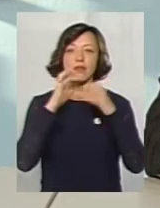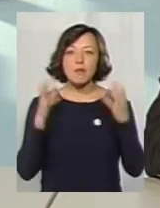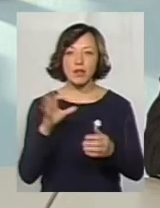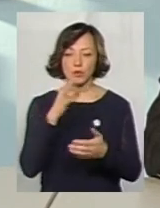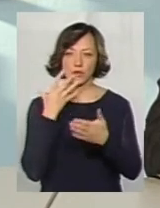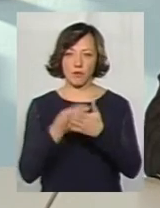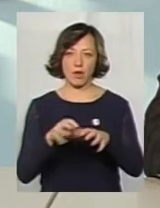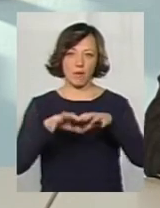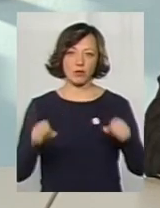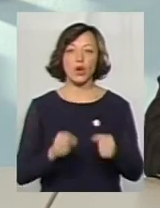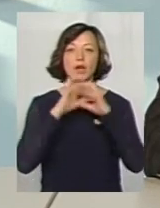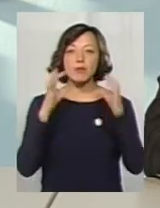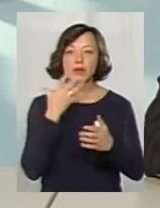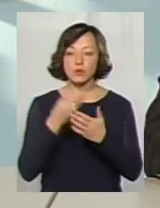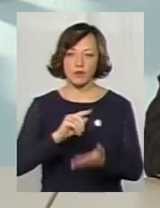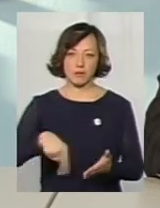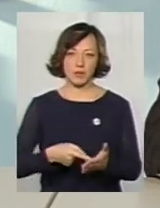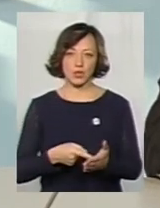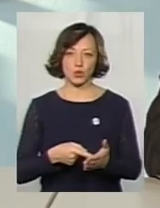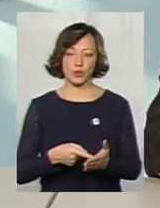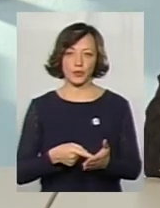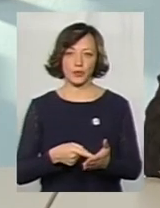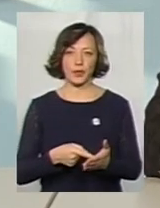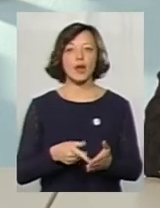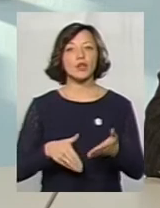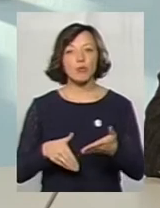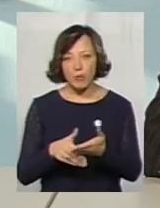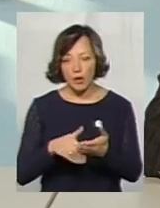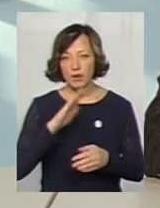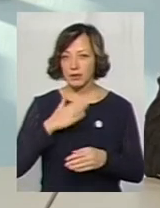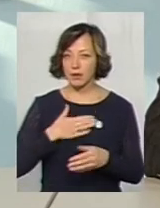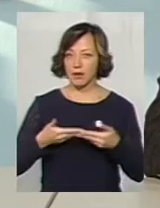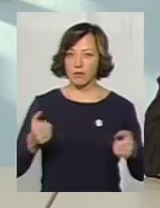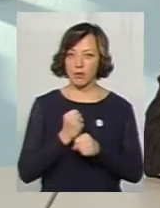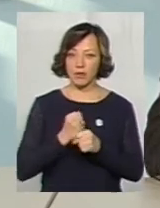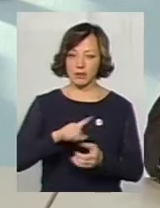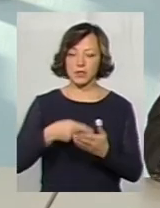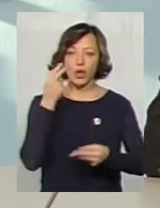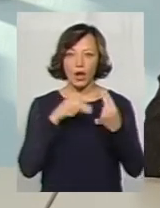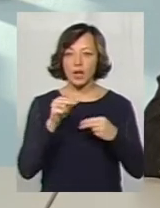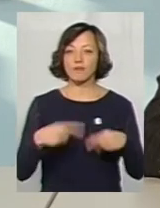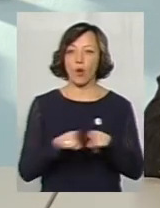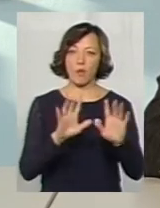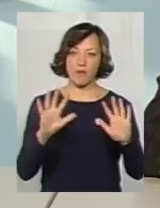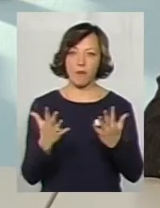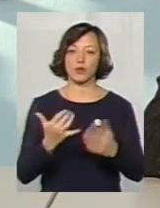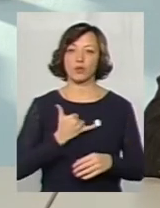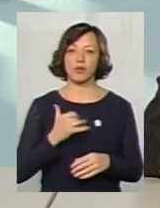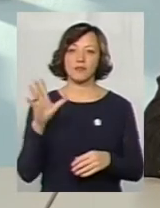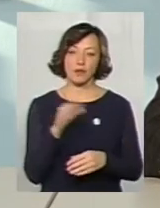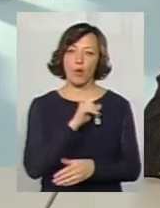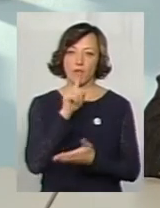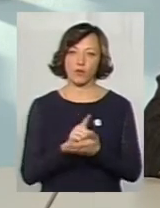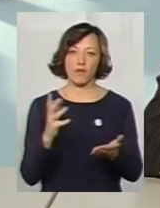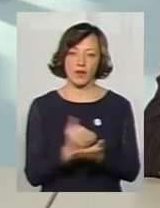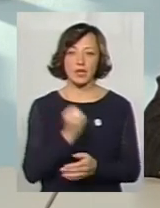своє майно, дбати про своє місто, допомагати нам робити місто кращим. І в такому випадку в нас все обов'язково